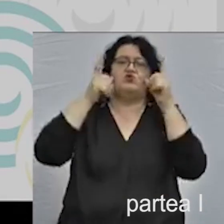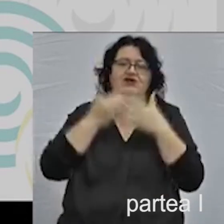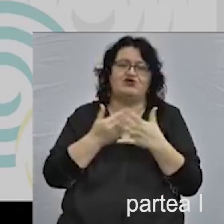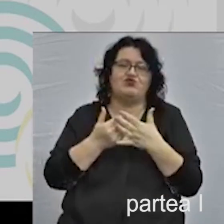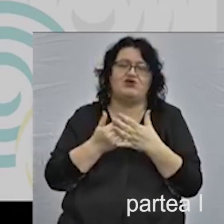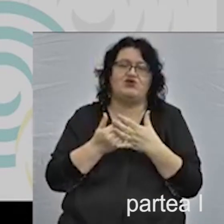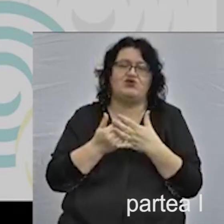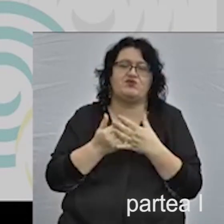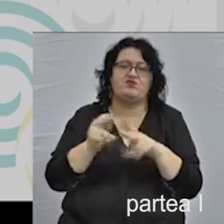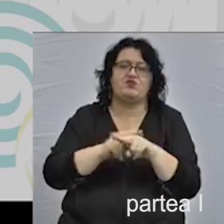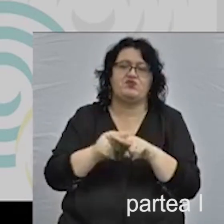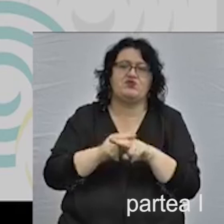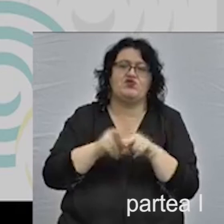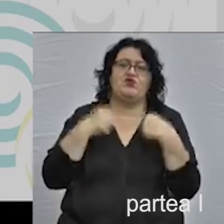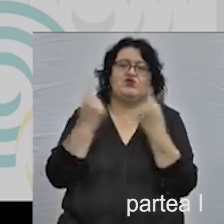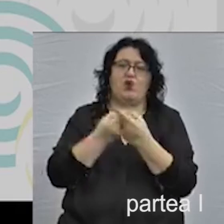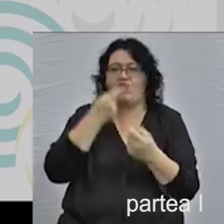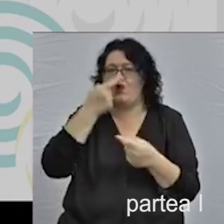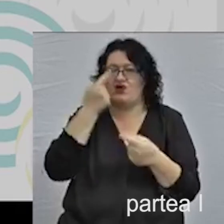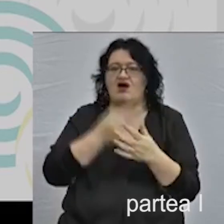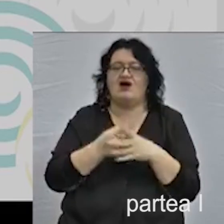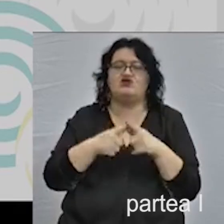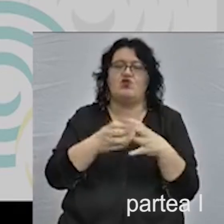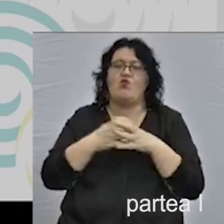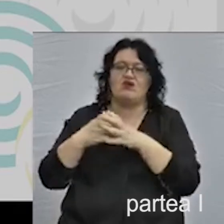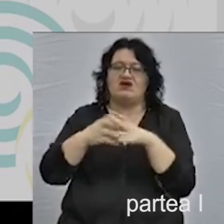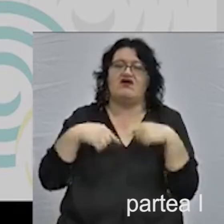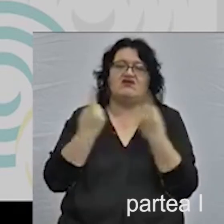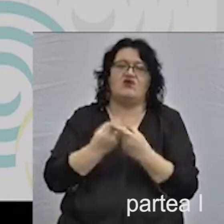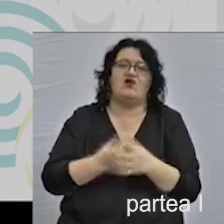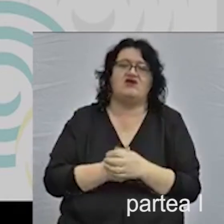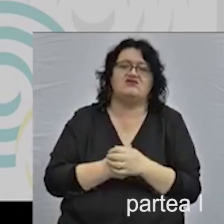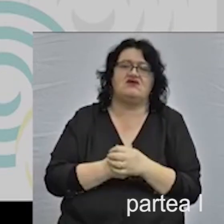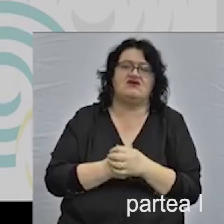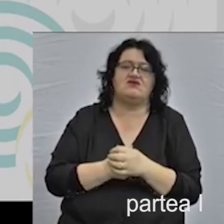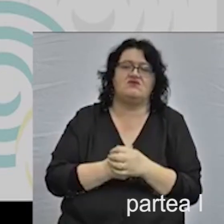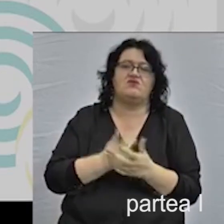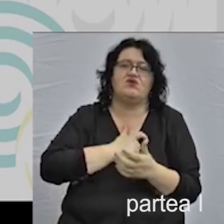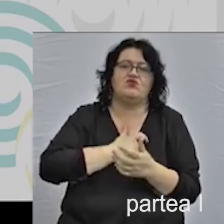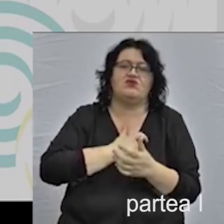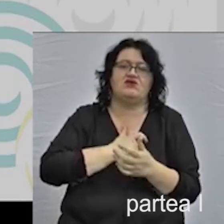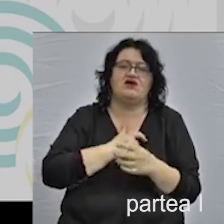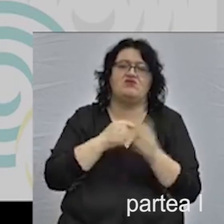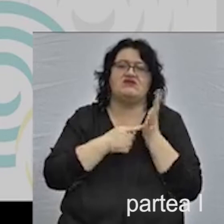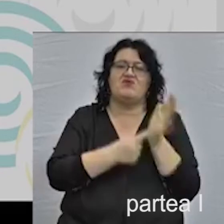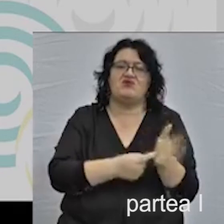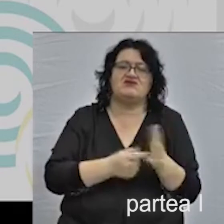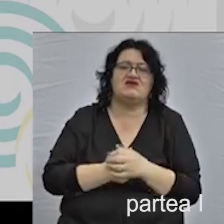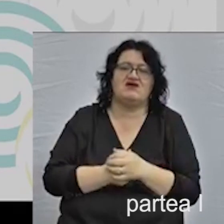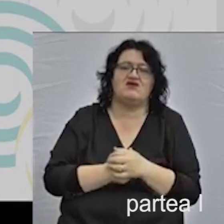felul în care noi, ca oraș și comunitatea noastră, ne putem prezenta.